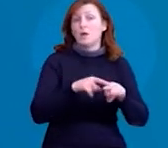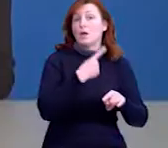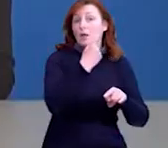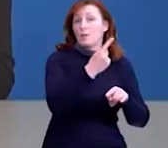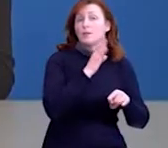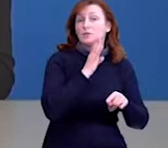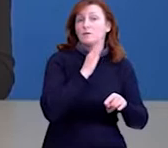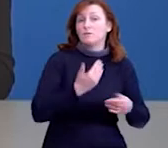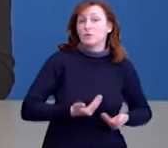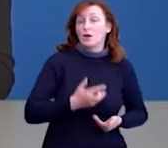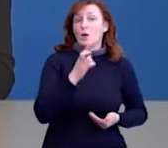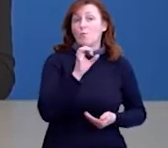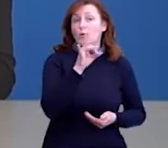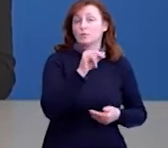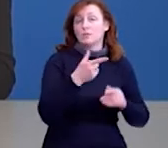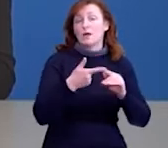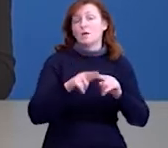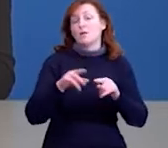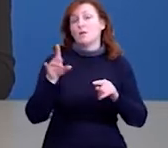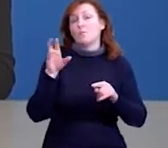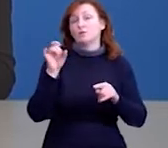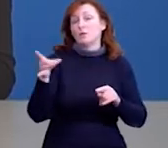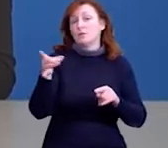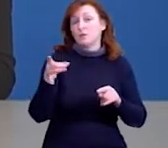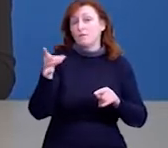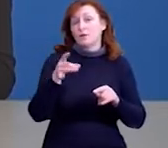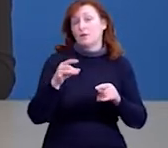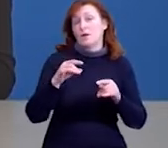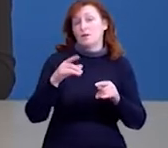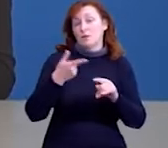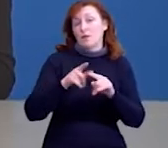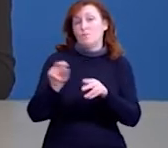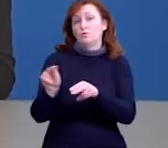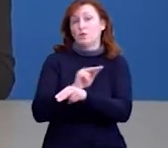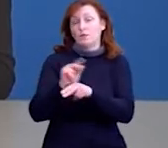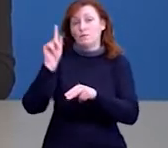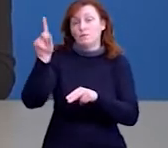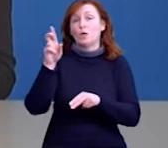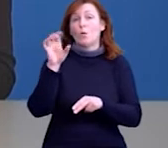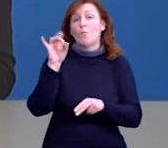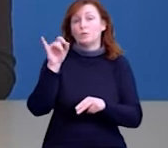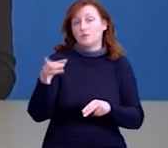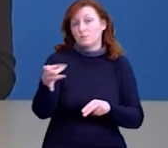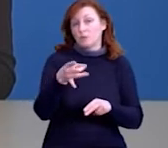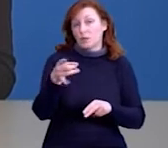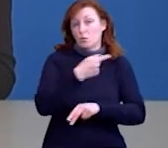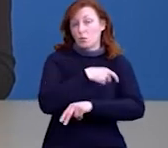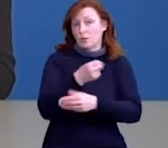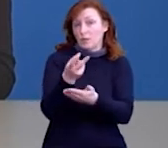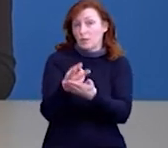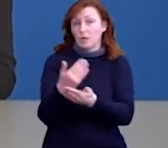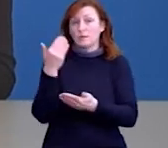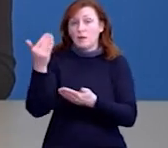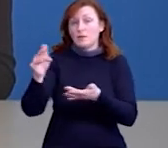у жительки Борзни та чоловіка з Оленівки Борзнянського району. Вони на лікуванні у Борзнянській райлікарні. Їхні аналізи відправили на